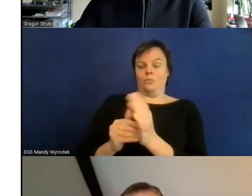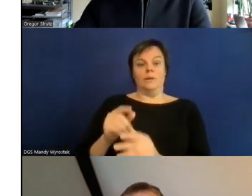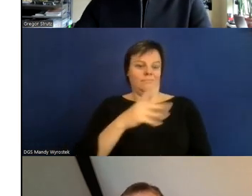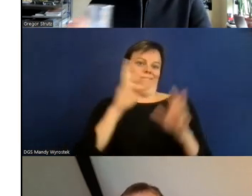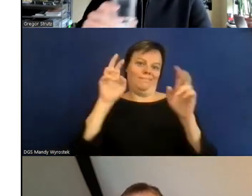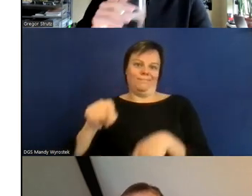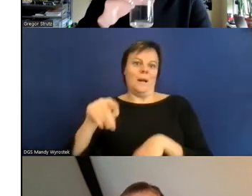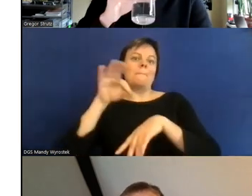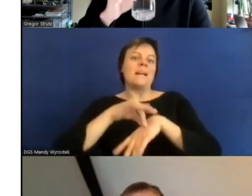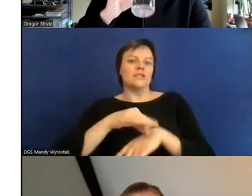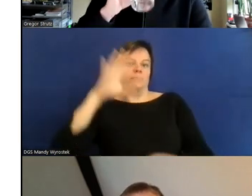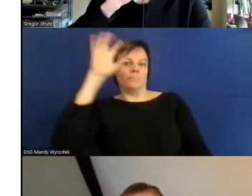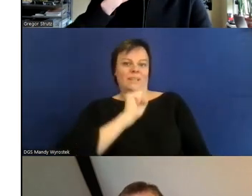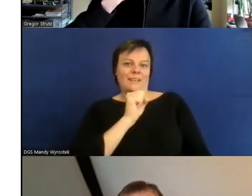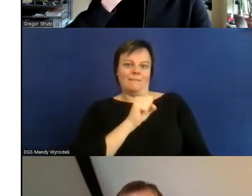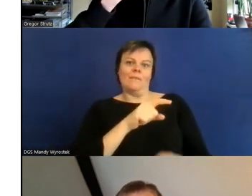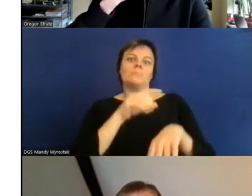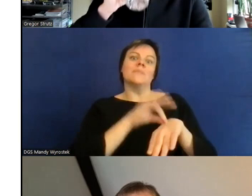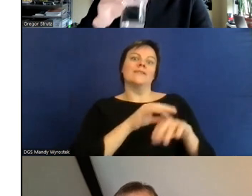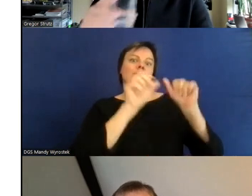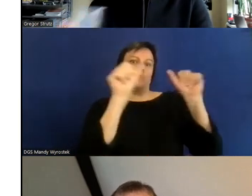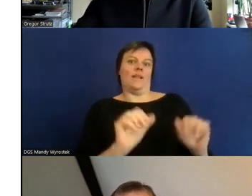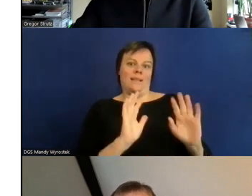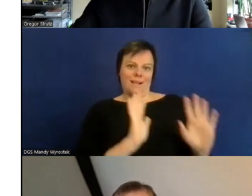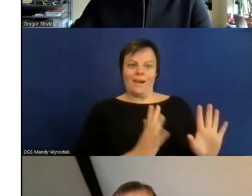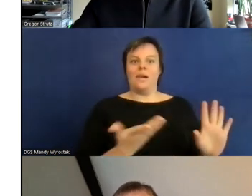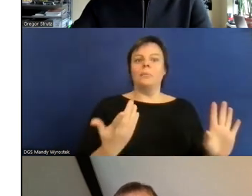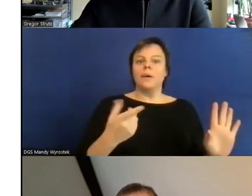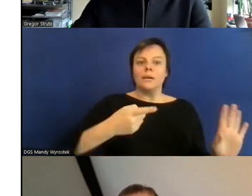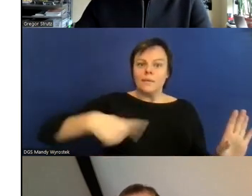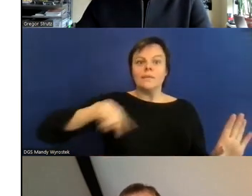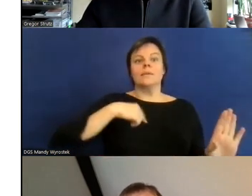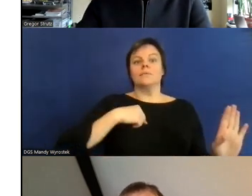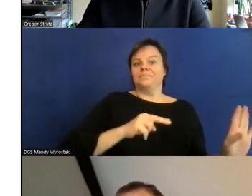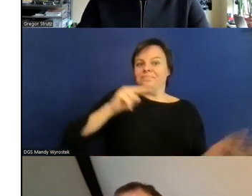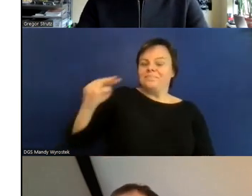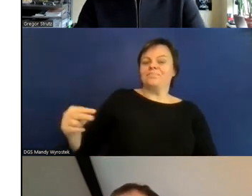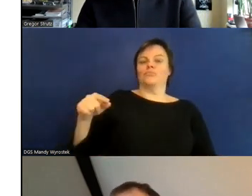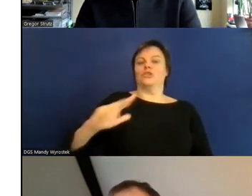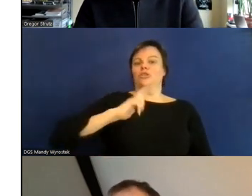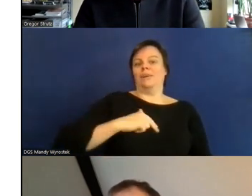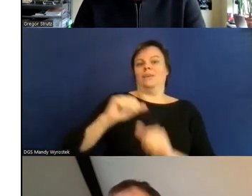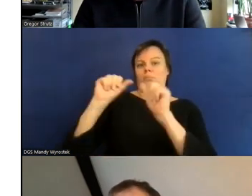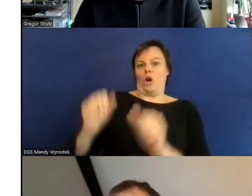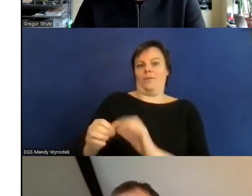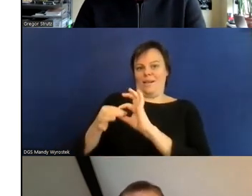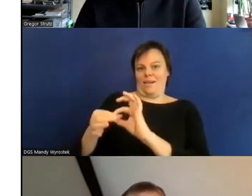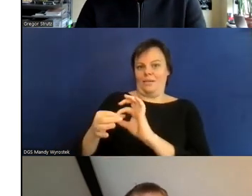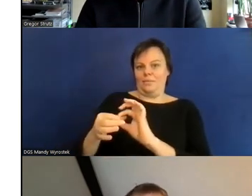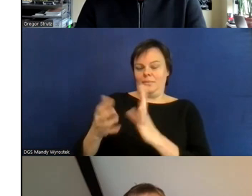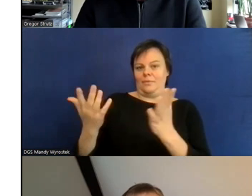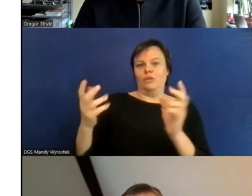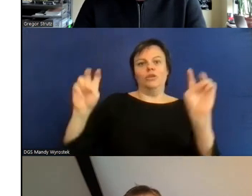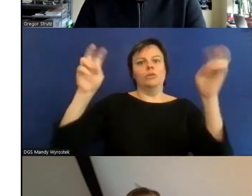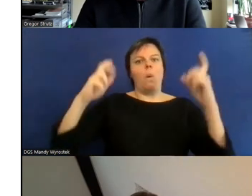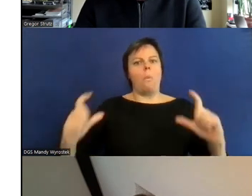behindert ist man nicht behindert wird man ist so der Slogan das heißt durch eine körperliche Beeinträchtigung und